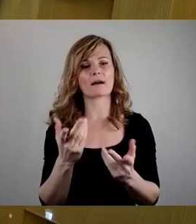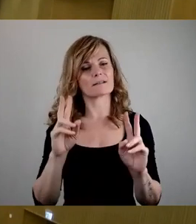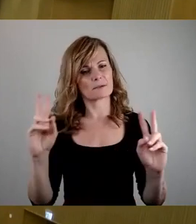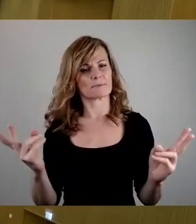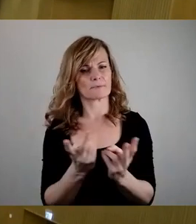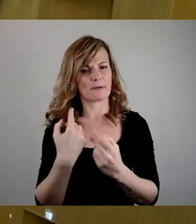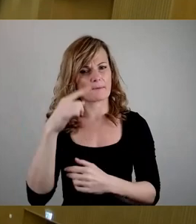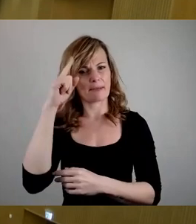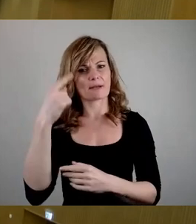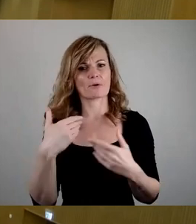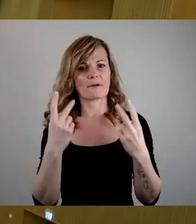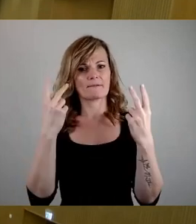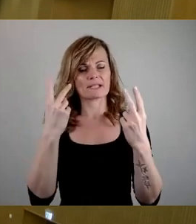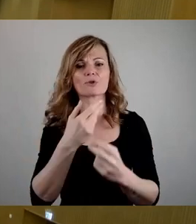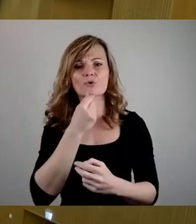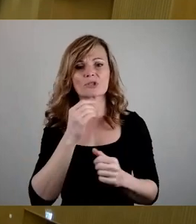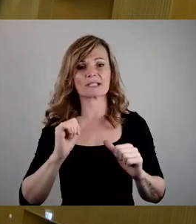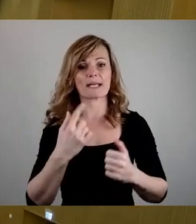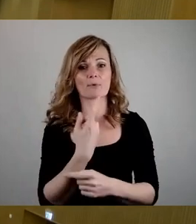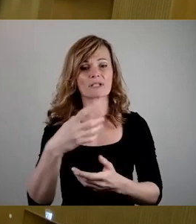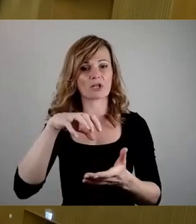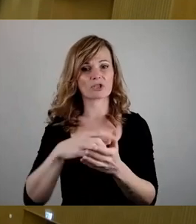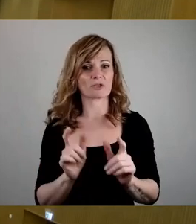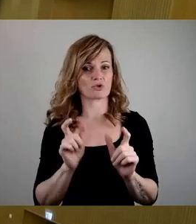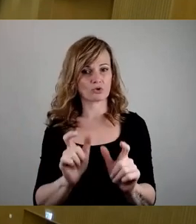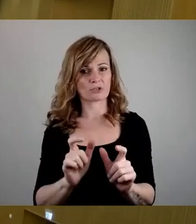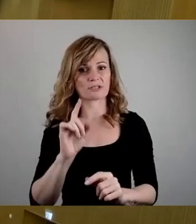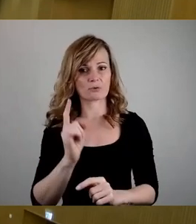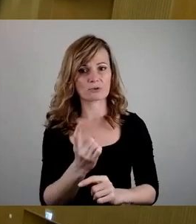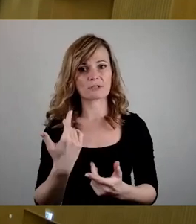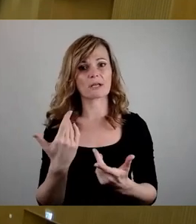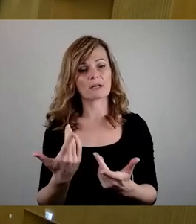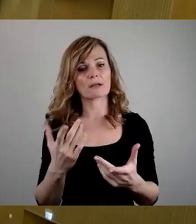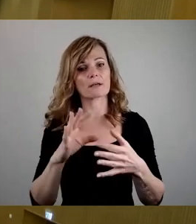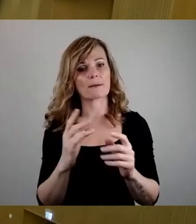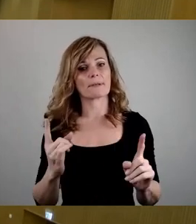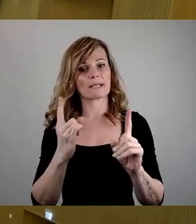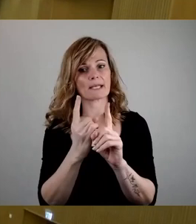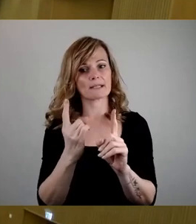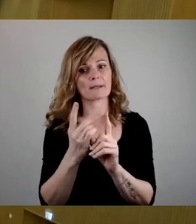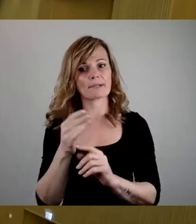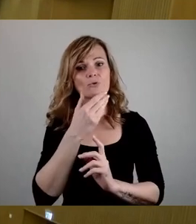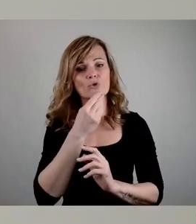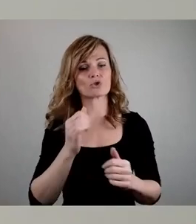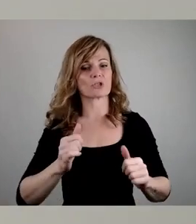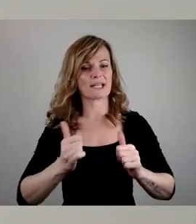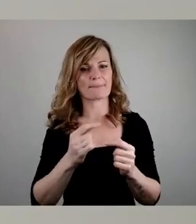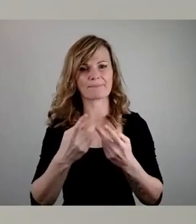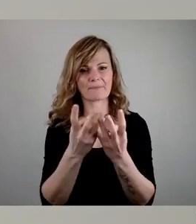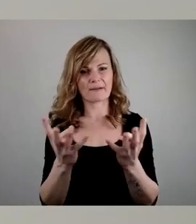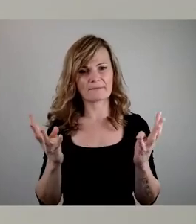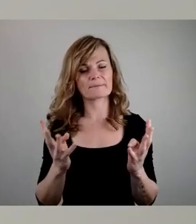gehen muss, jüdisches Leben in unserer Stadt zu schützen und auch die Begegnung mit jüdischem Leben in all seinen Facetten zu